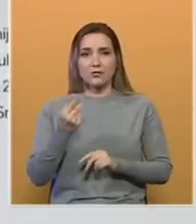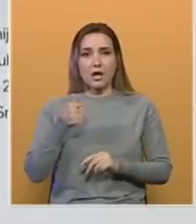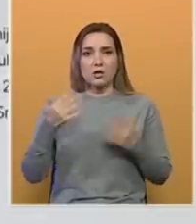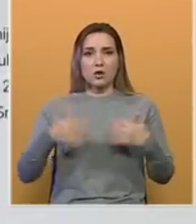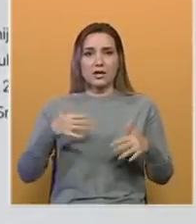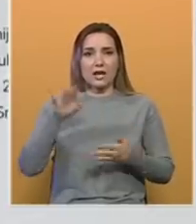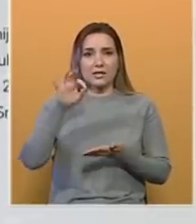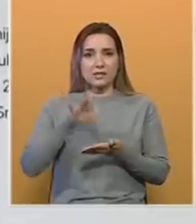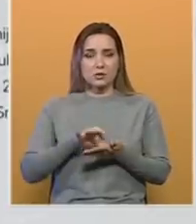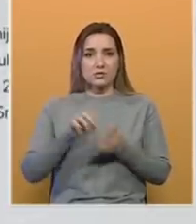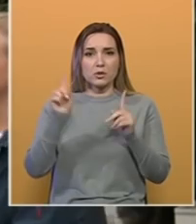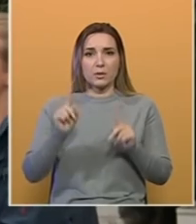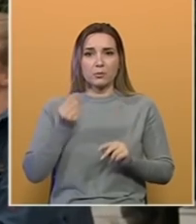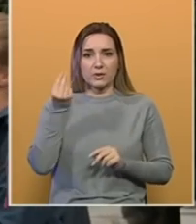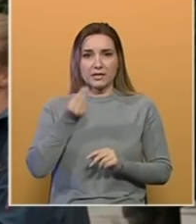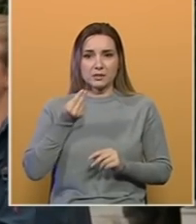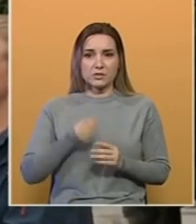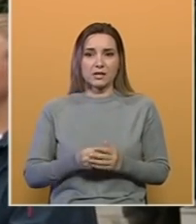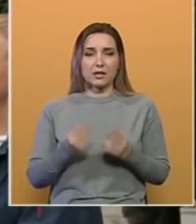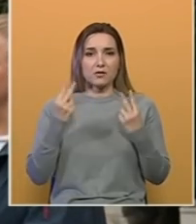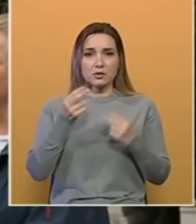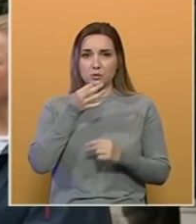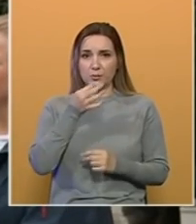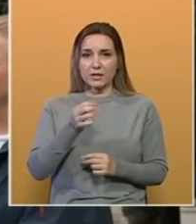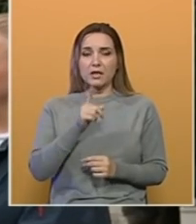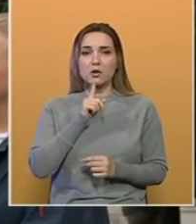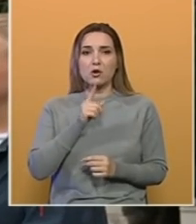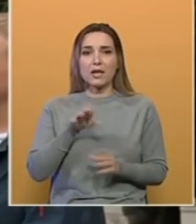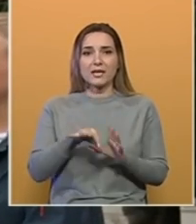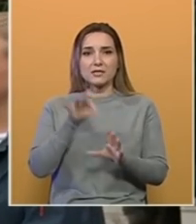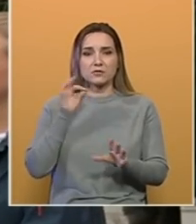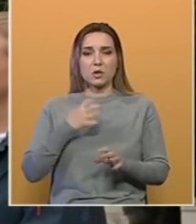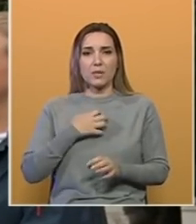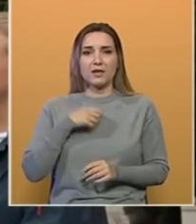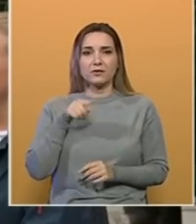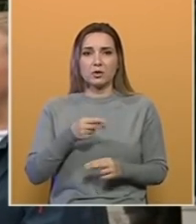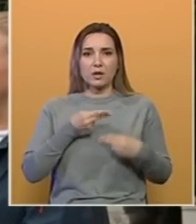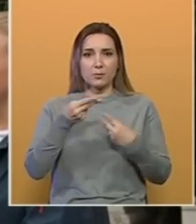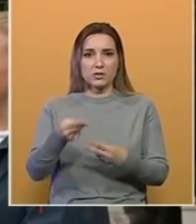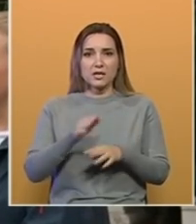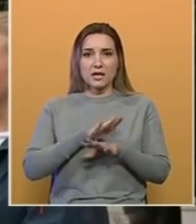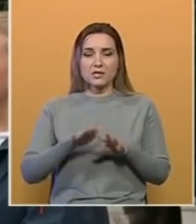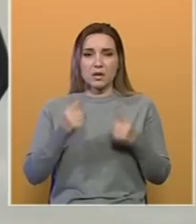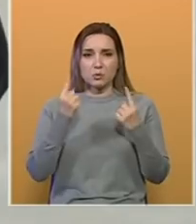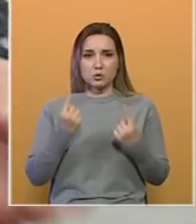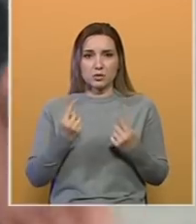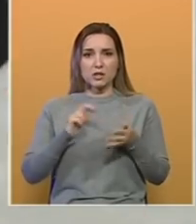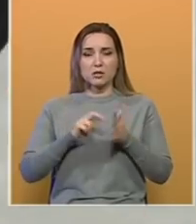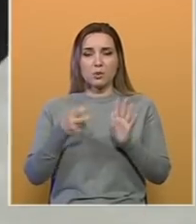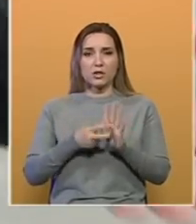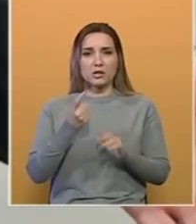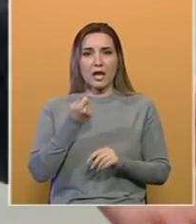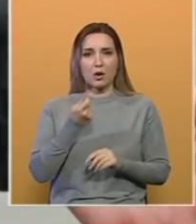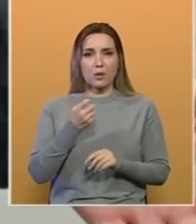igranje sa sudbinom Republike Srpske. Ključno pitanje je koje izvukao benefite ove posjete. Po svemu sudeći, politički i